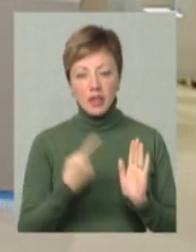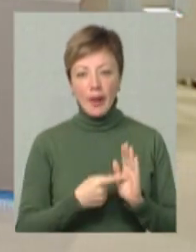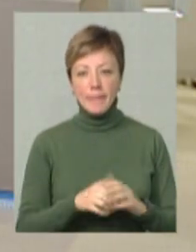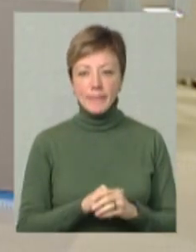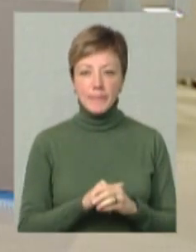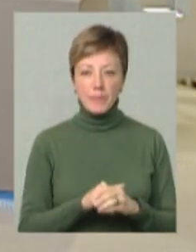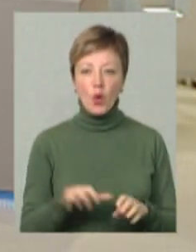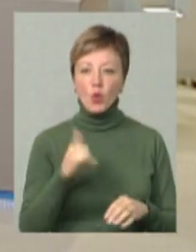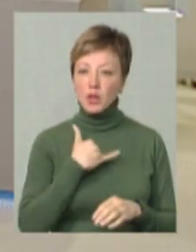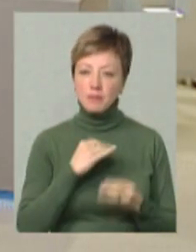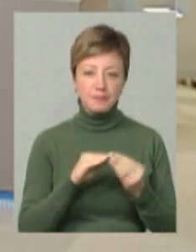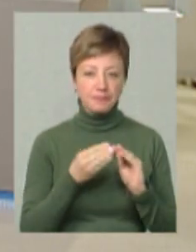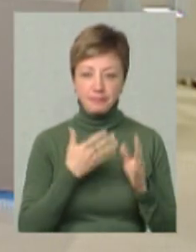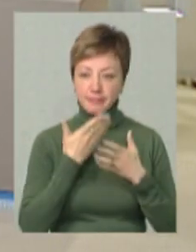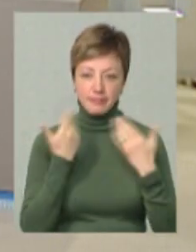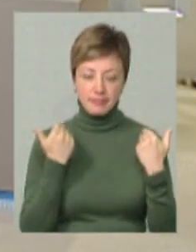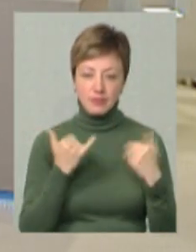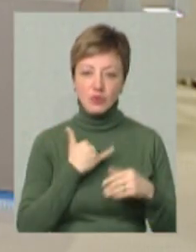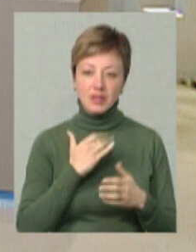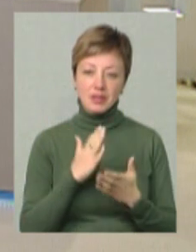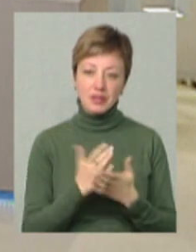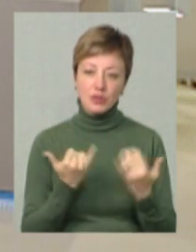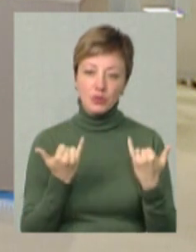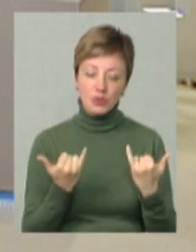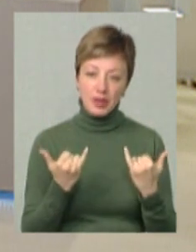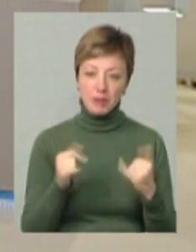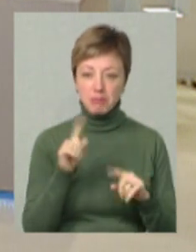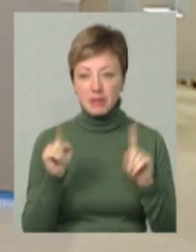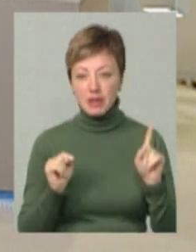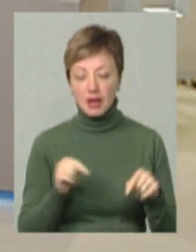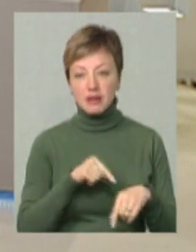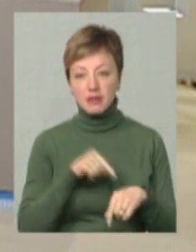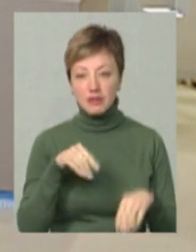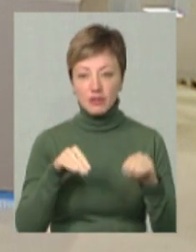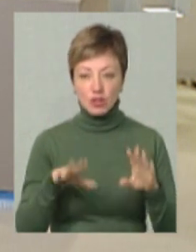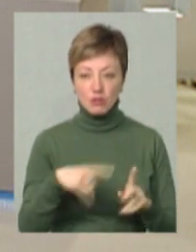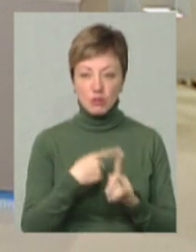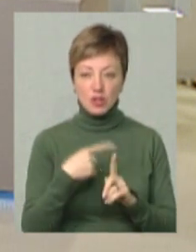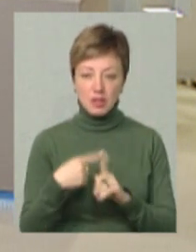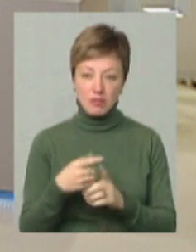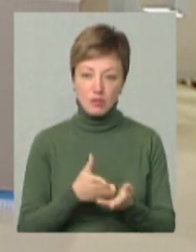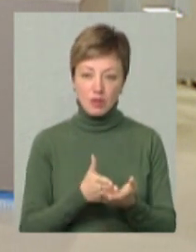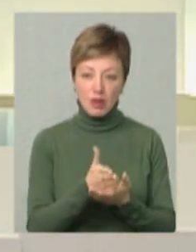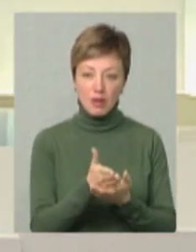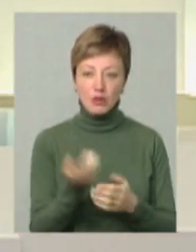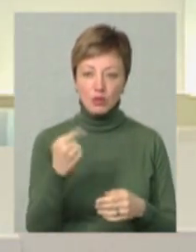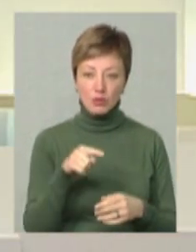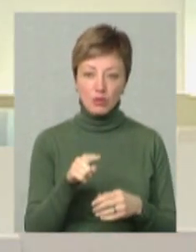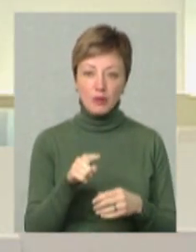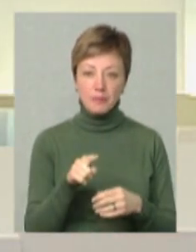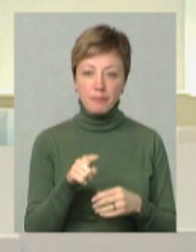нас взагалі проблемних моментів немає. У нас є виклики, на які ми реагуємо, і обов'язково їх вирішуємо в позитивному напрямку. Тому